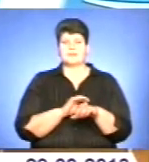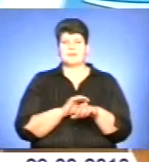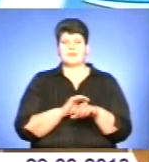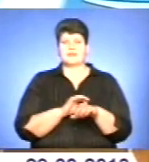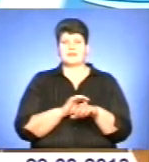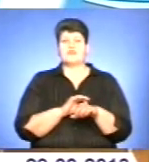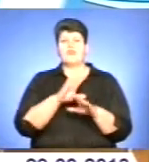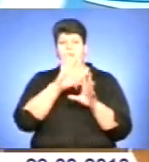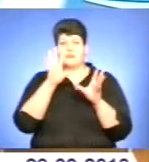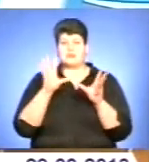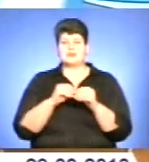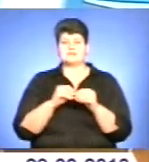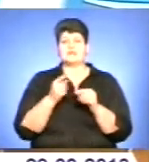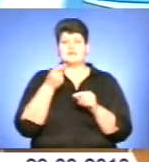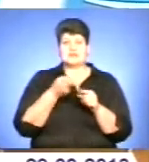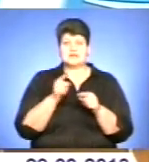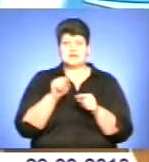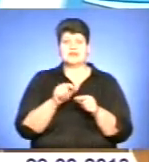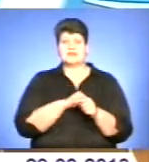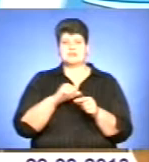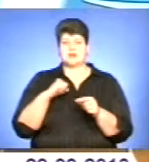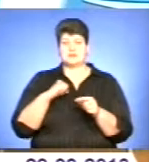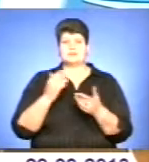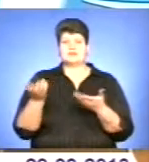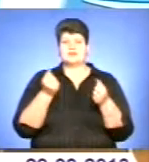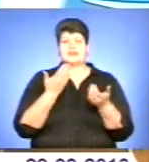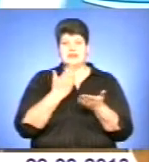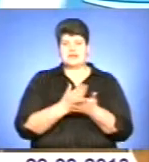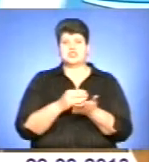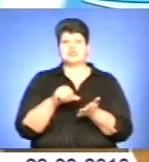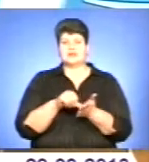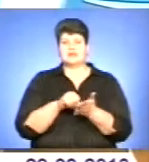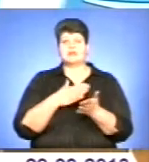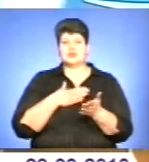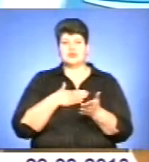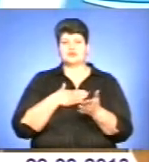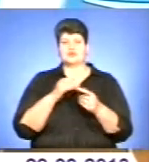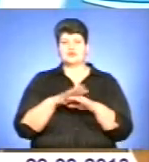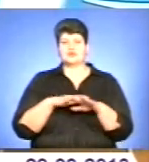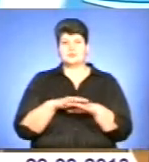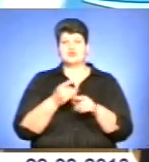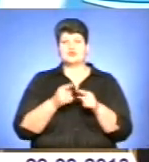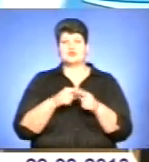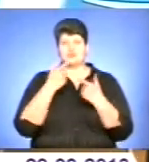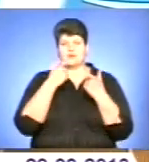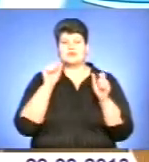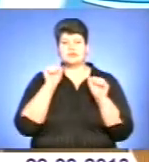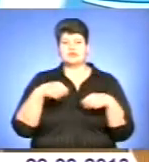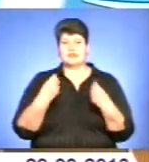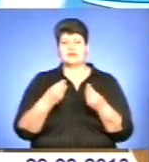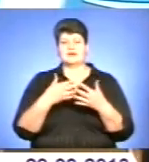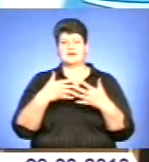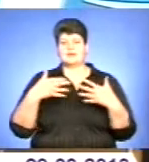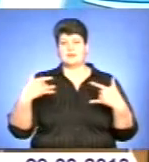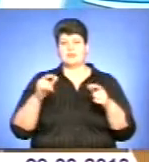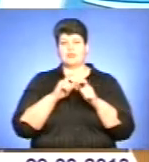ті самі призивники, вони є члени нашого суспільства, ту саму інформацію може дати люба поліклініка, будь-то місце